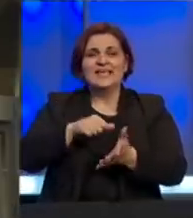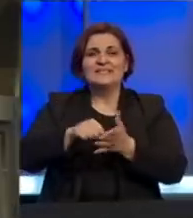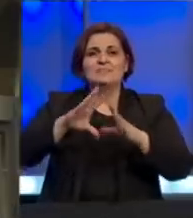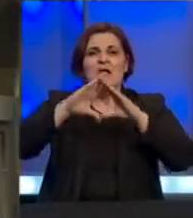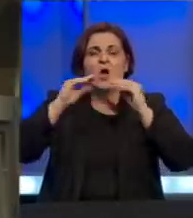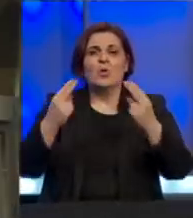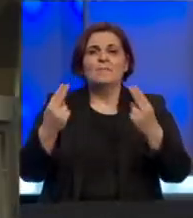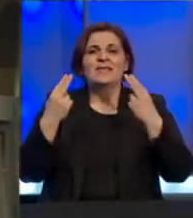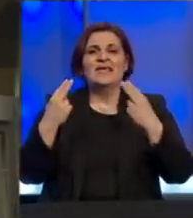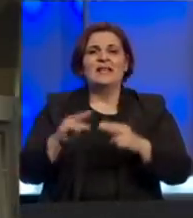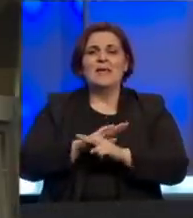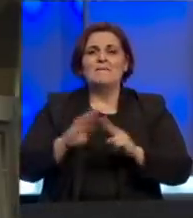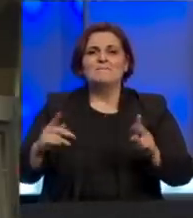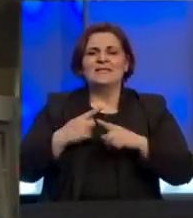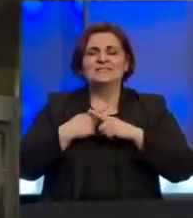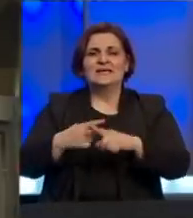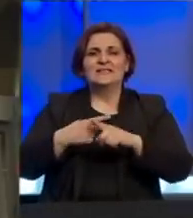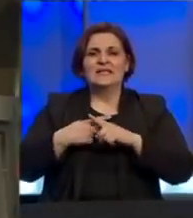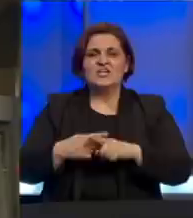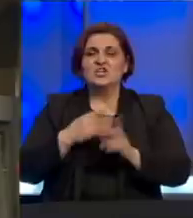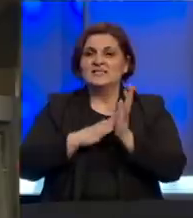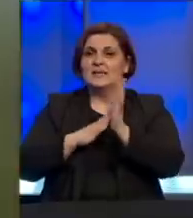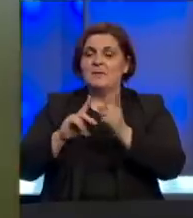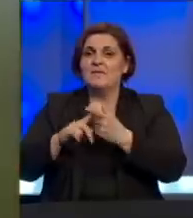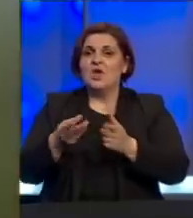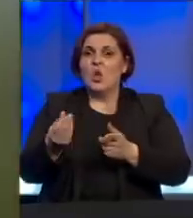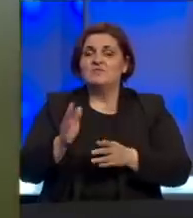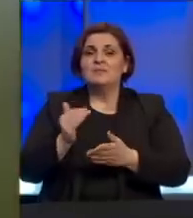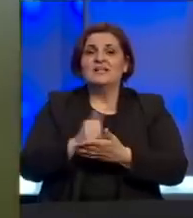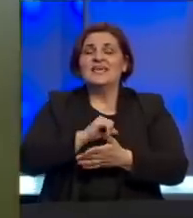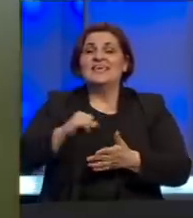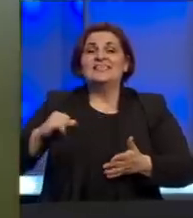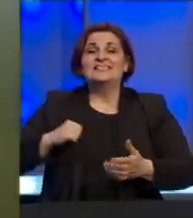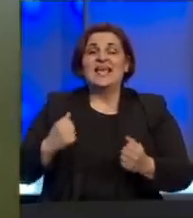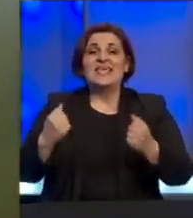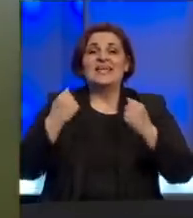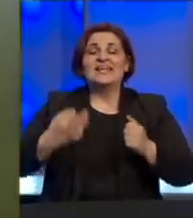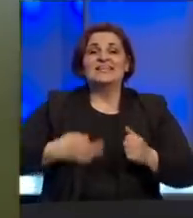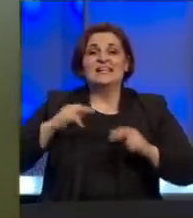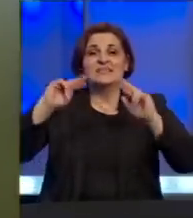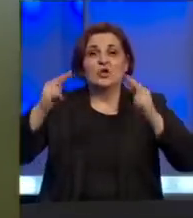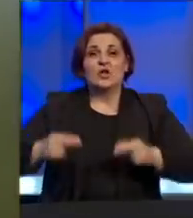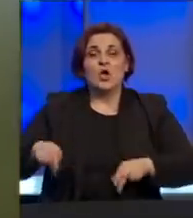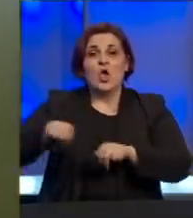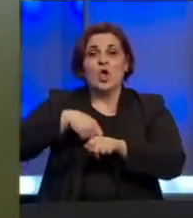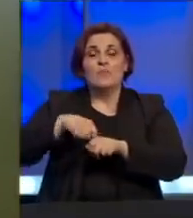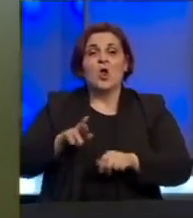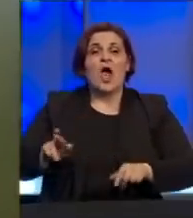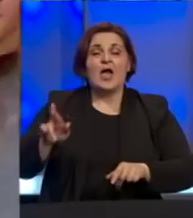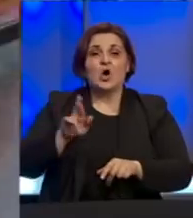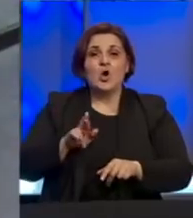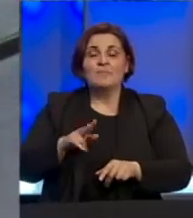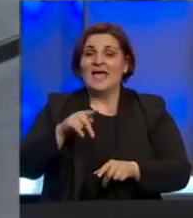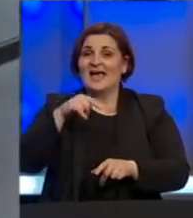kompletnog iznosa bez stranši. Iz MMF-a poručuju da bi sredstva bila namjenjena isključivo jačanju zravstvenog sistema i oporavku ekonomije.